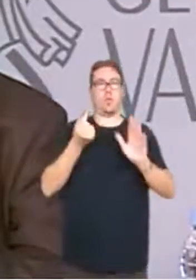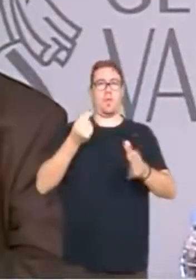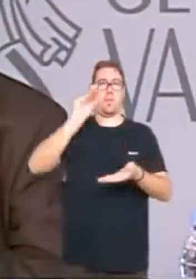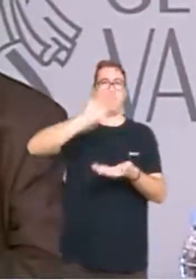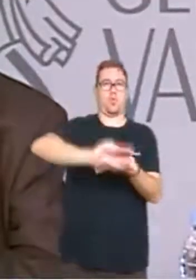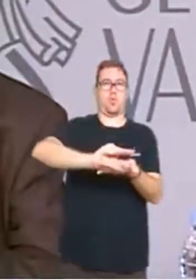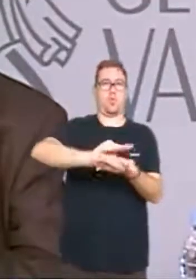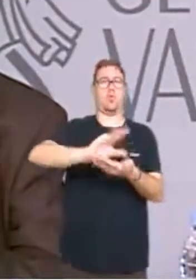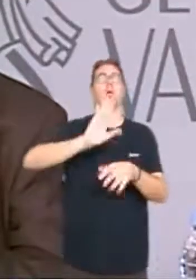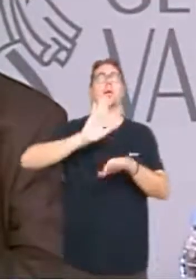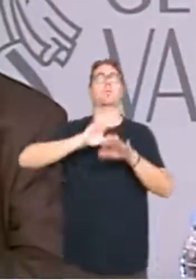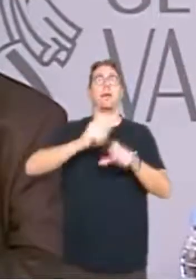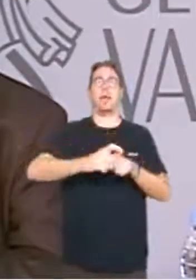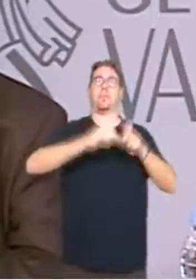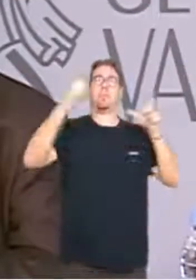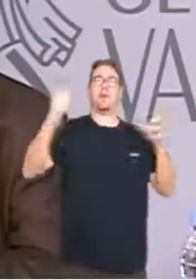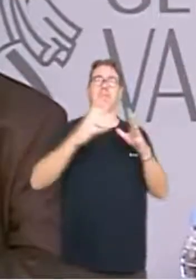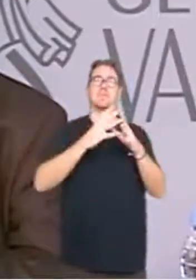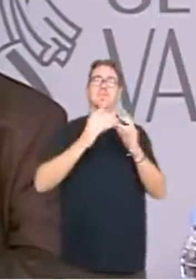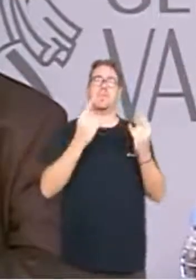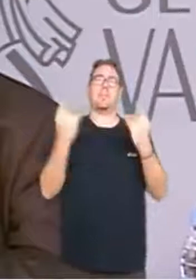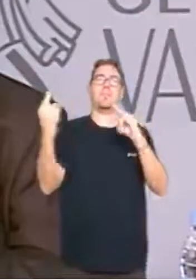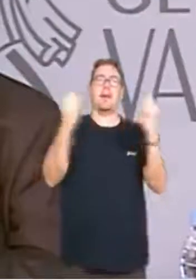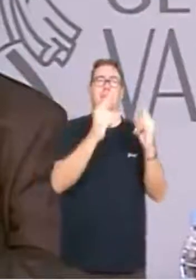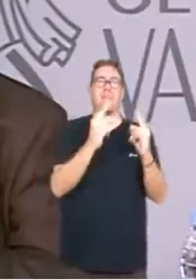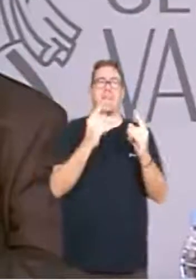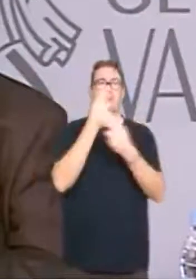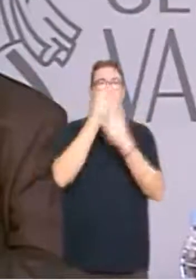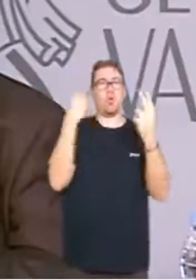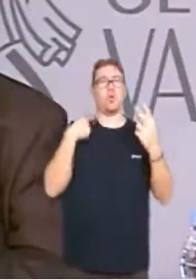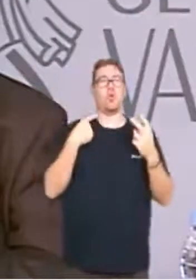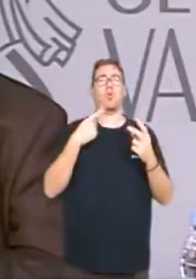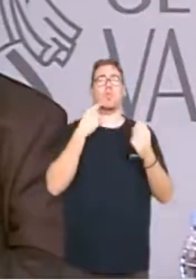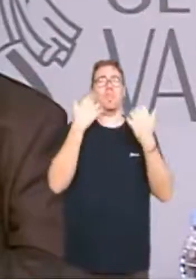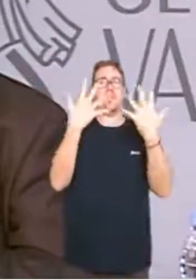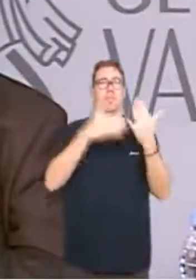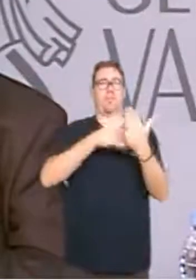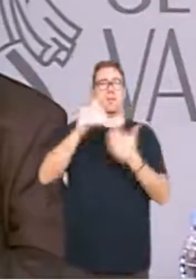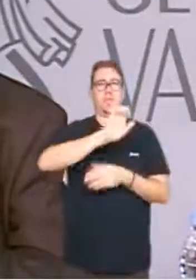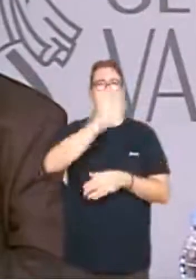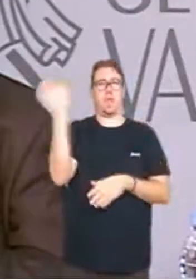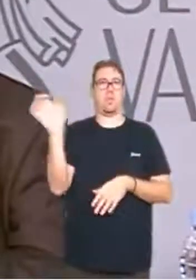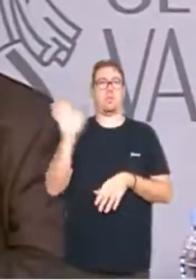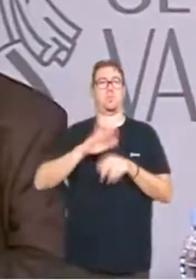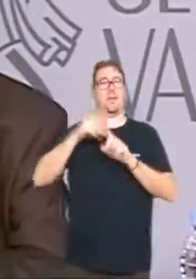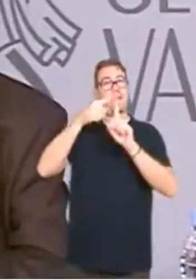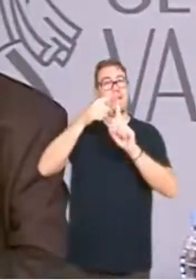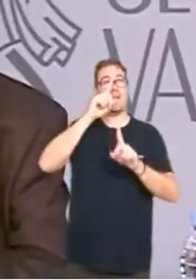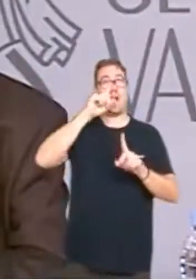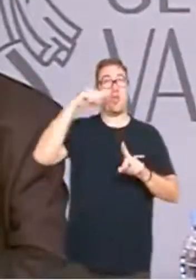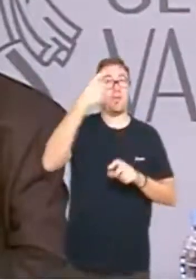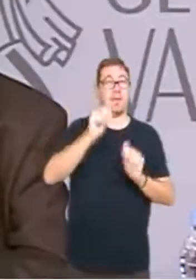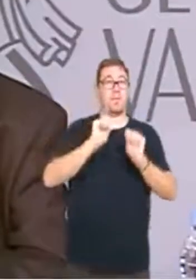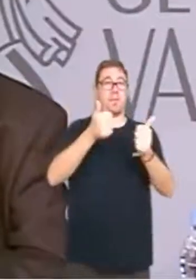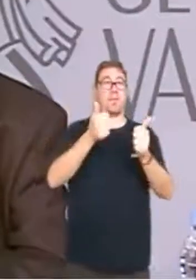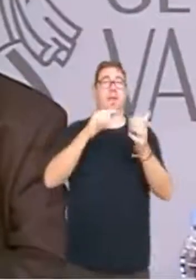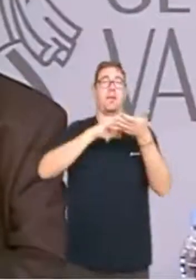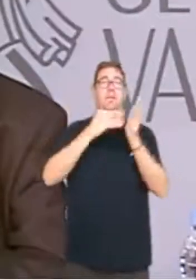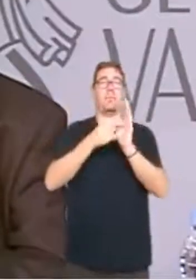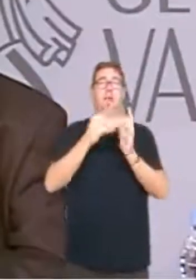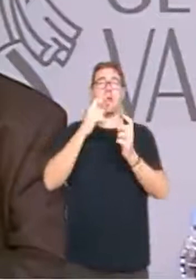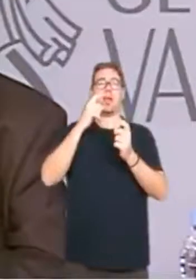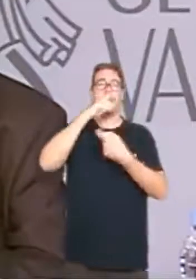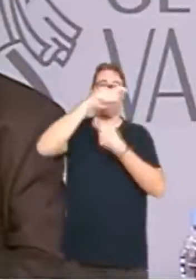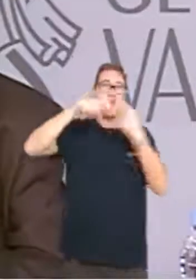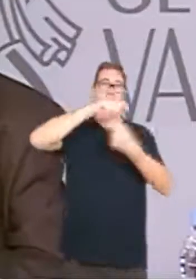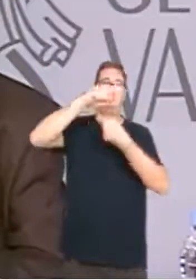per a l'ampliació del parc públic de vivenda amb 10 milions d'euros per començar en 2018 el pla plurianual d